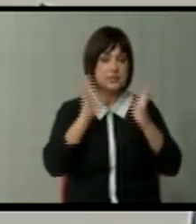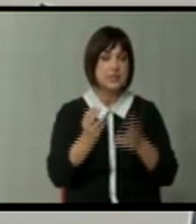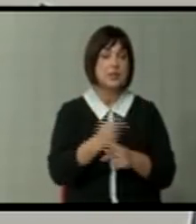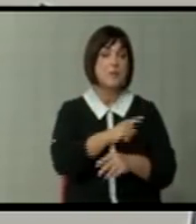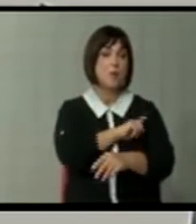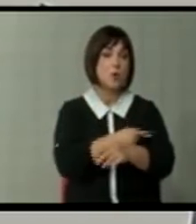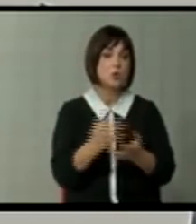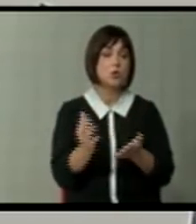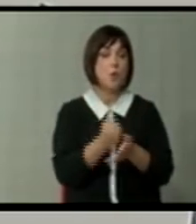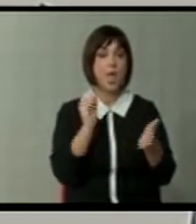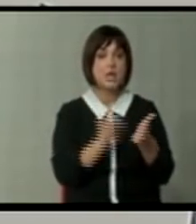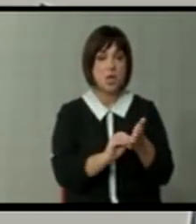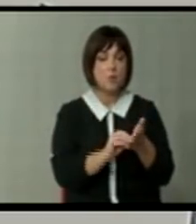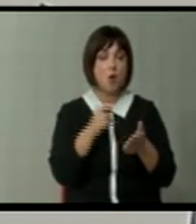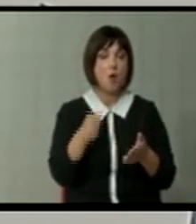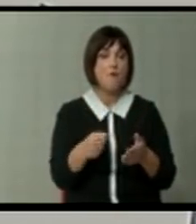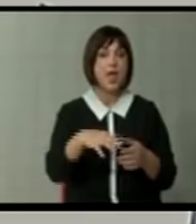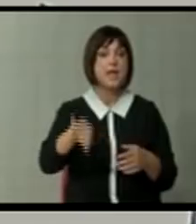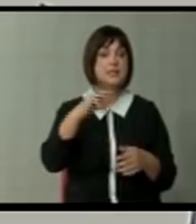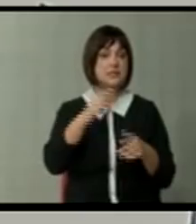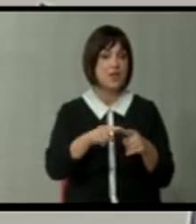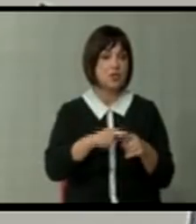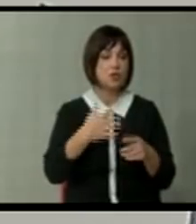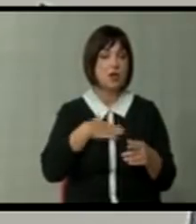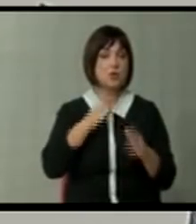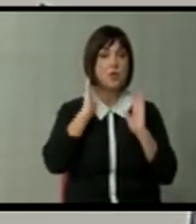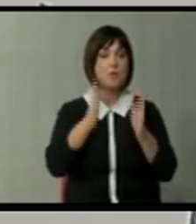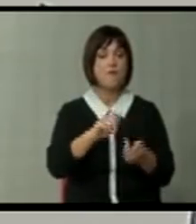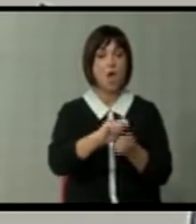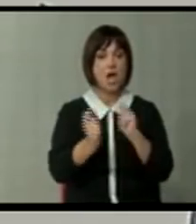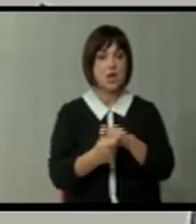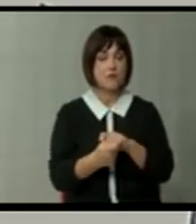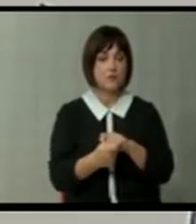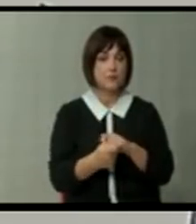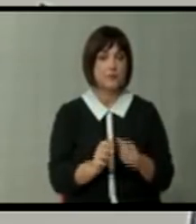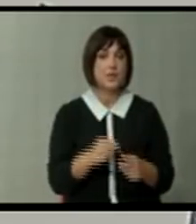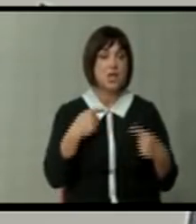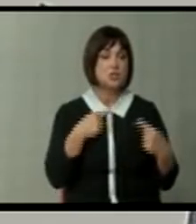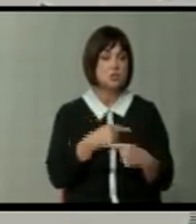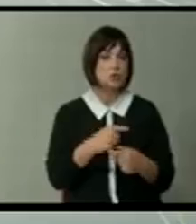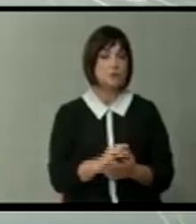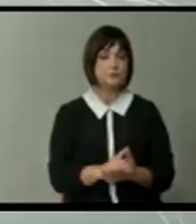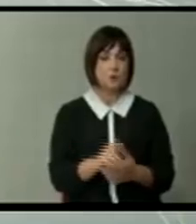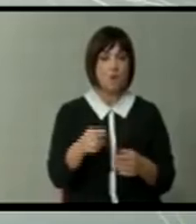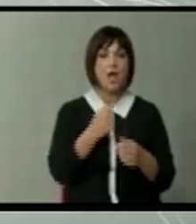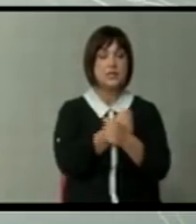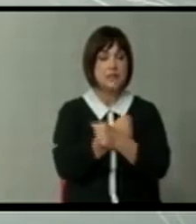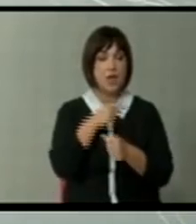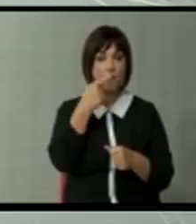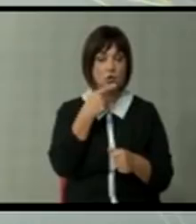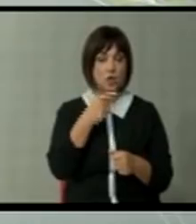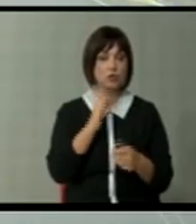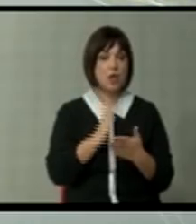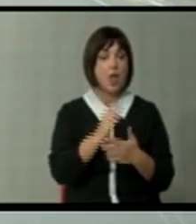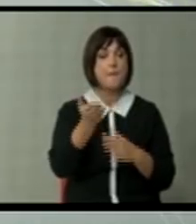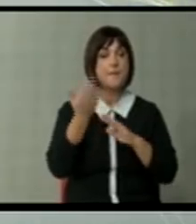своја модј да добиеме датум. Оти очигледно тоа е единствениот начин како ние би трнале во реформи. Добро, и за жал и една медиканина. заев тоа го им изтакна неколку